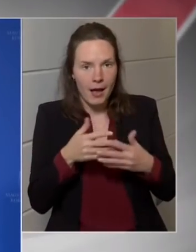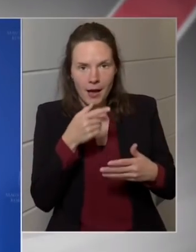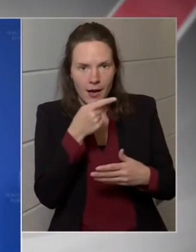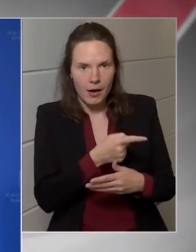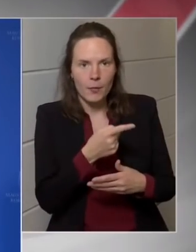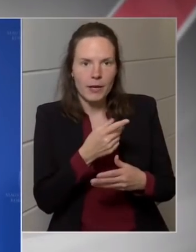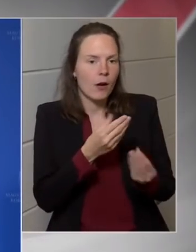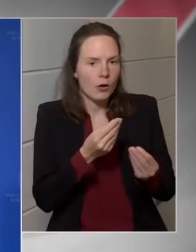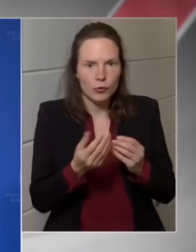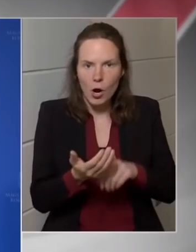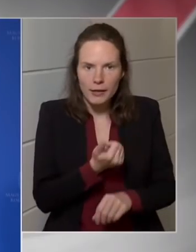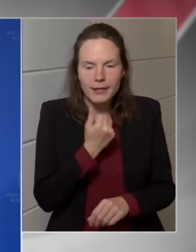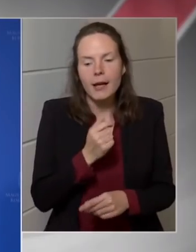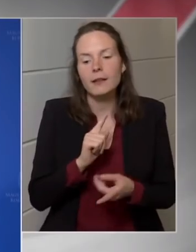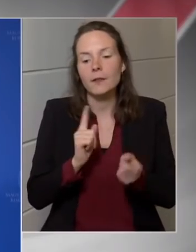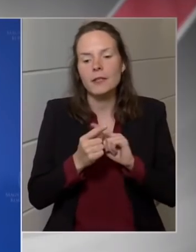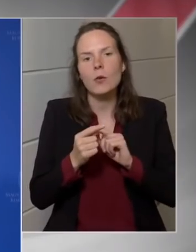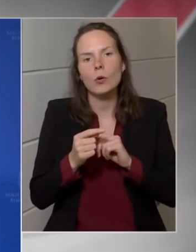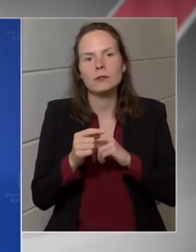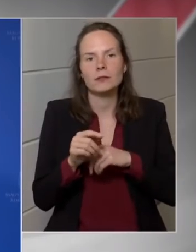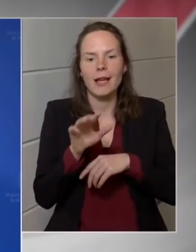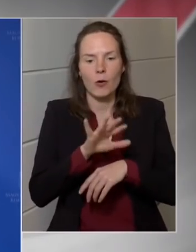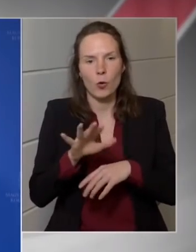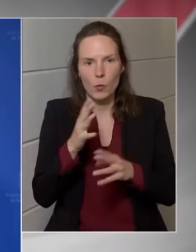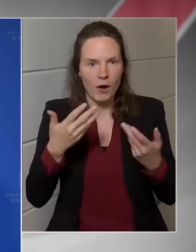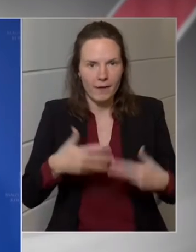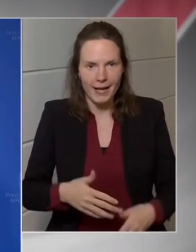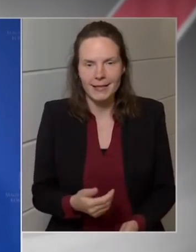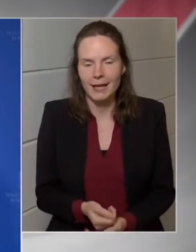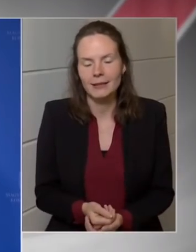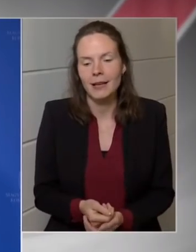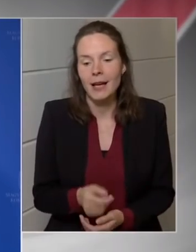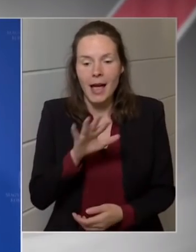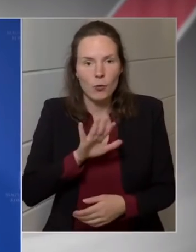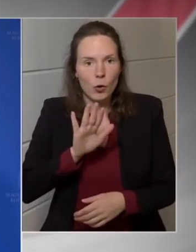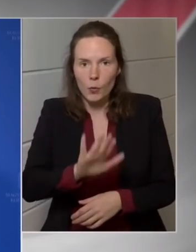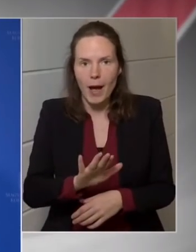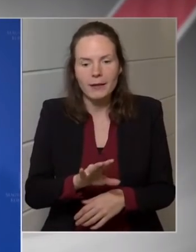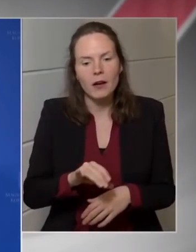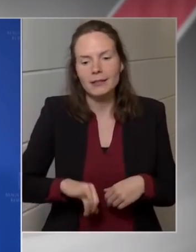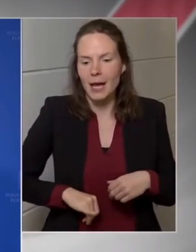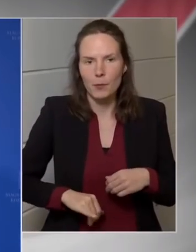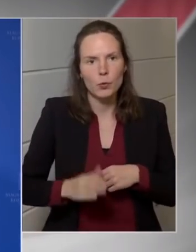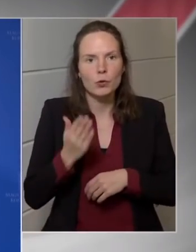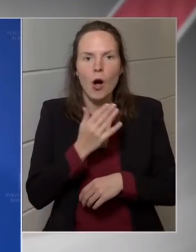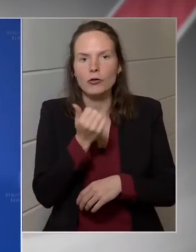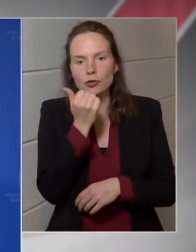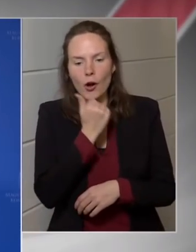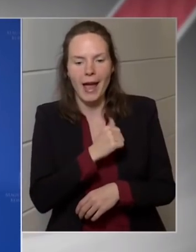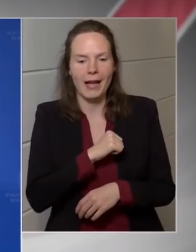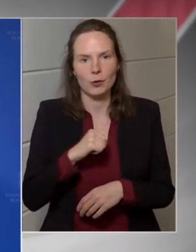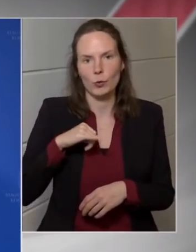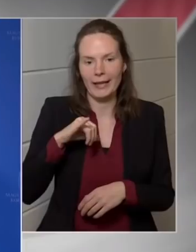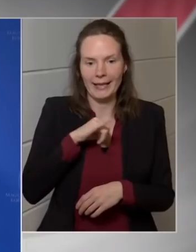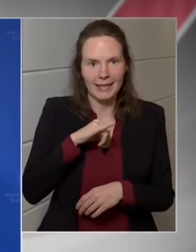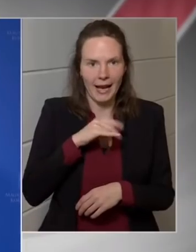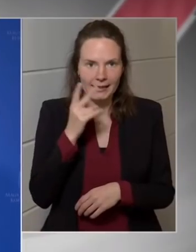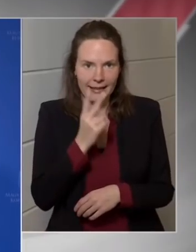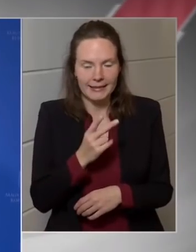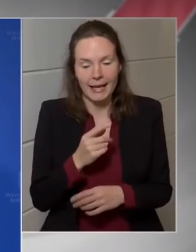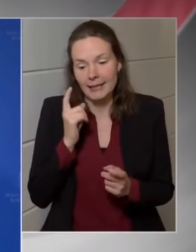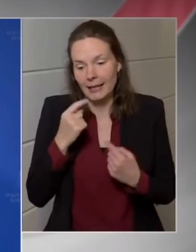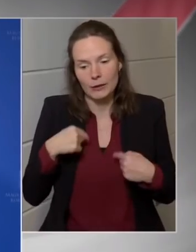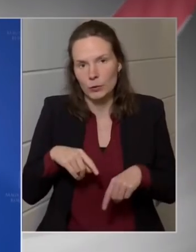Oloszország nagyon sokat nyert a rendkívül magas energiárak miatt. Az Egyesült Államok és ott a nagy finomítók vannak nagyon-nagyon sokat nyertek ezen,